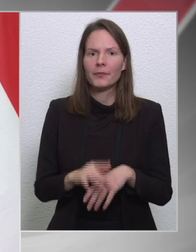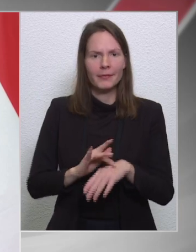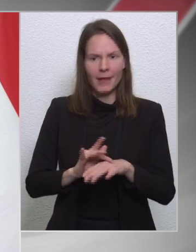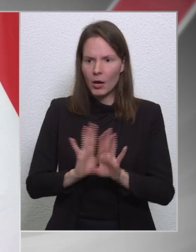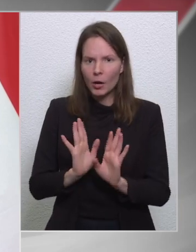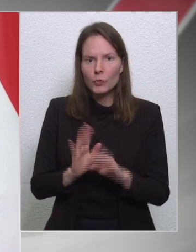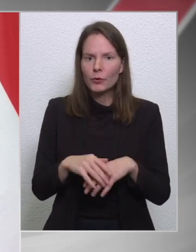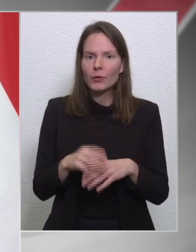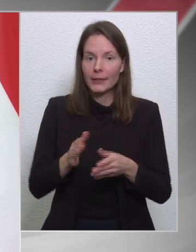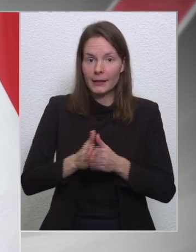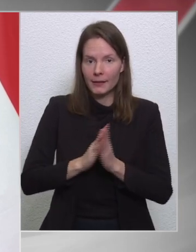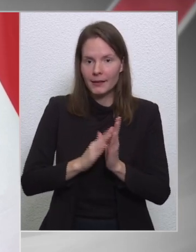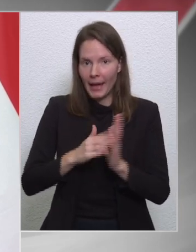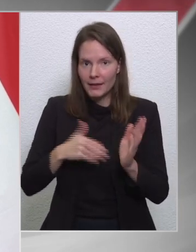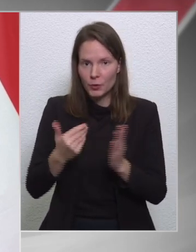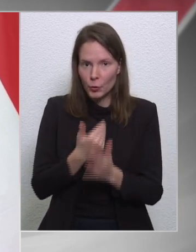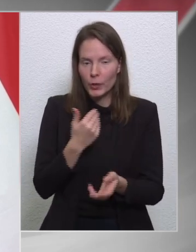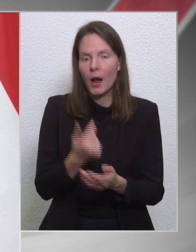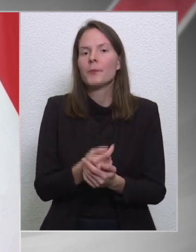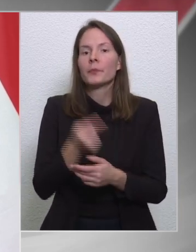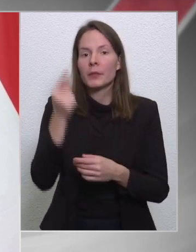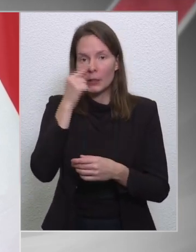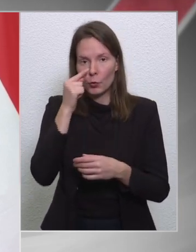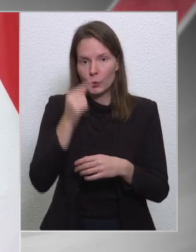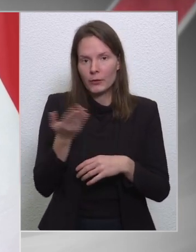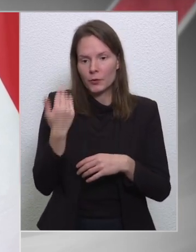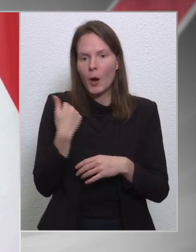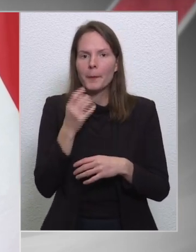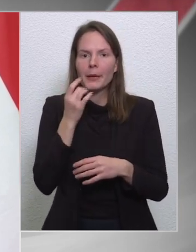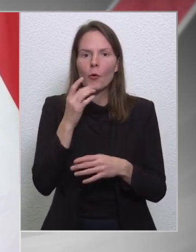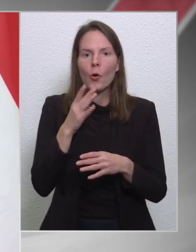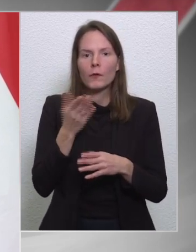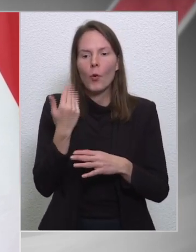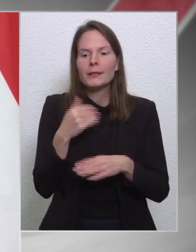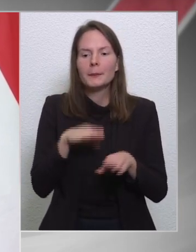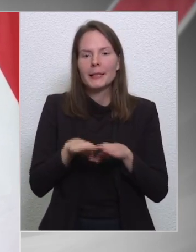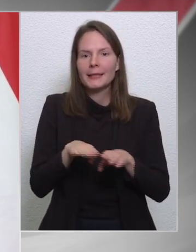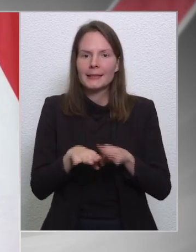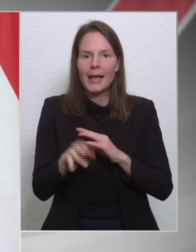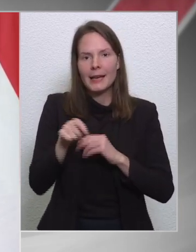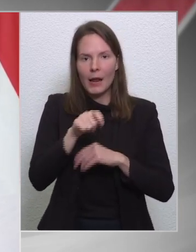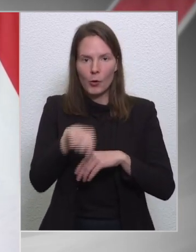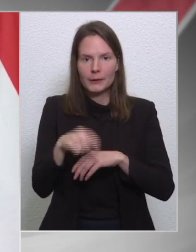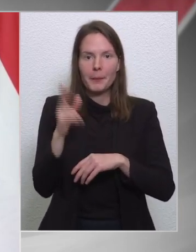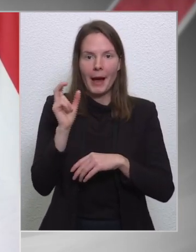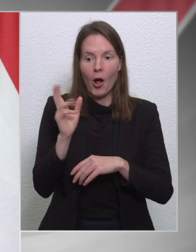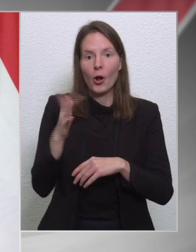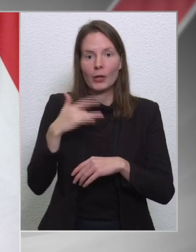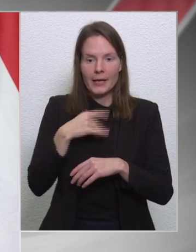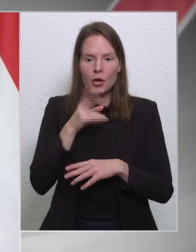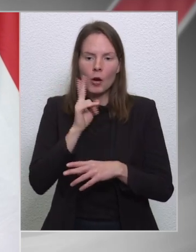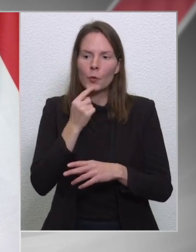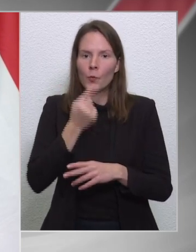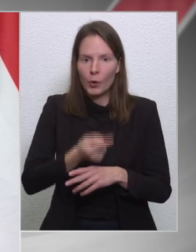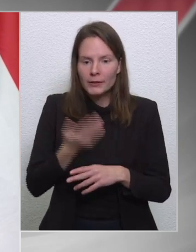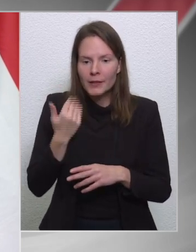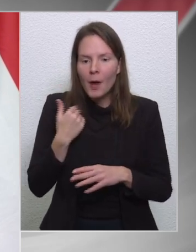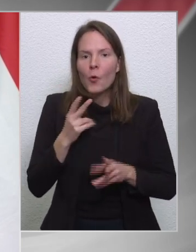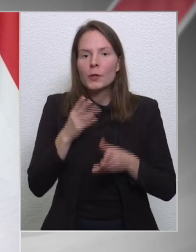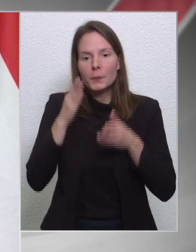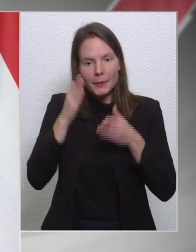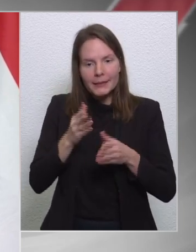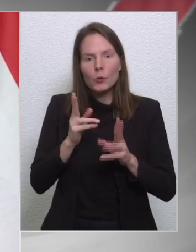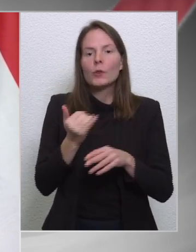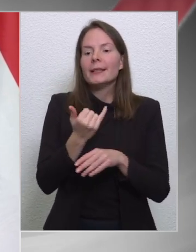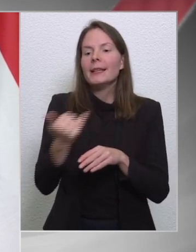Tehát júniusban az Országgyűlés Bizottságánál, miniszterbe jelölti meghallgatásomnál azt mondtam, hogy abban bízunk, hogy évvégéig